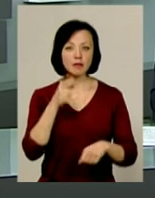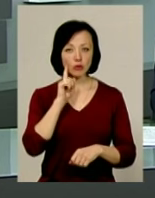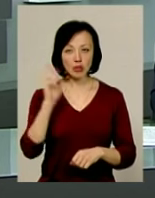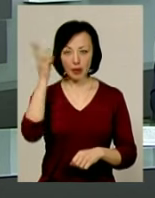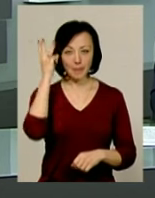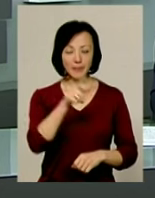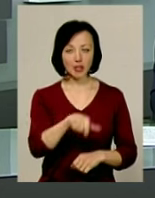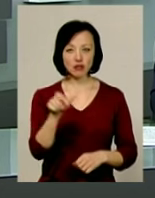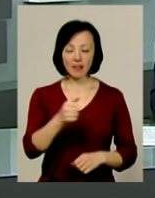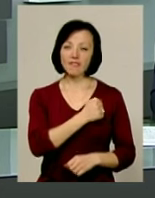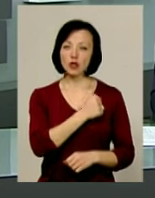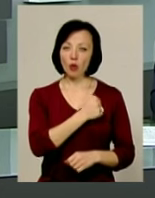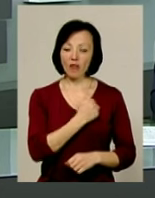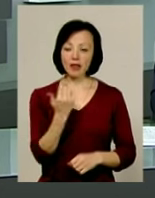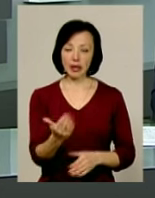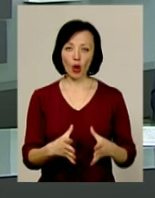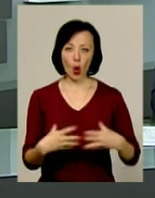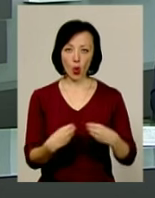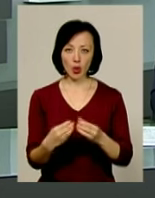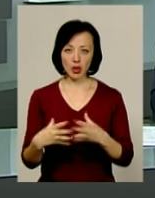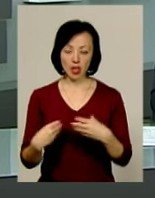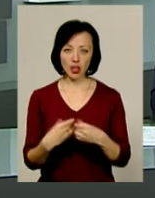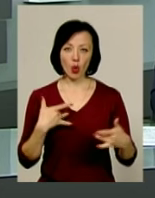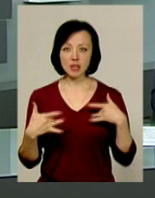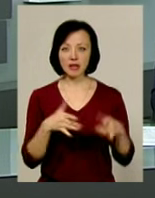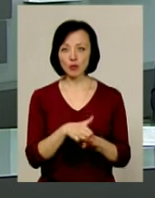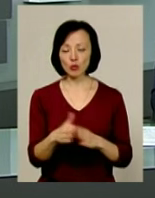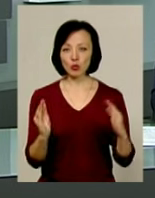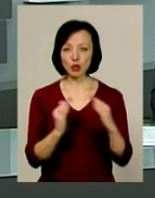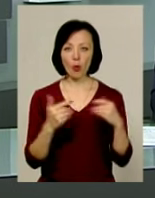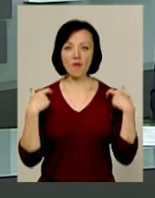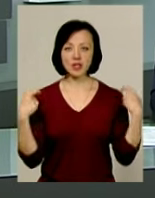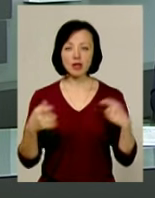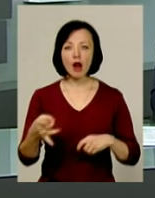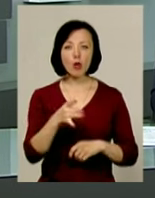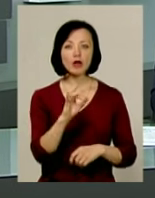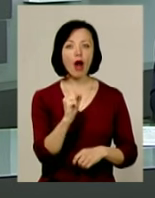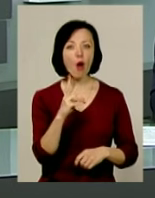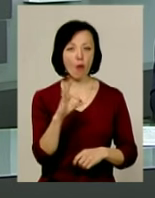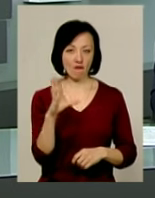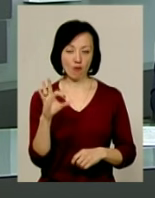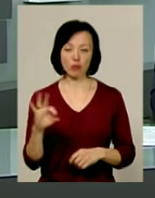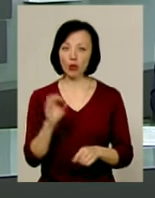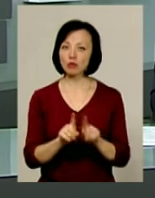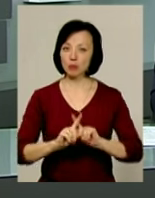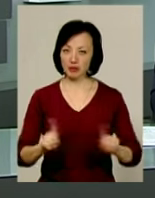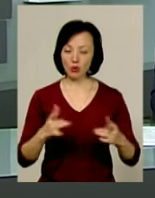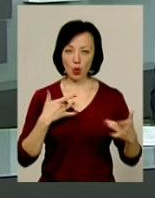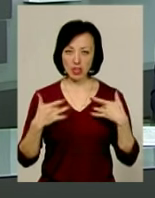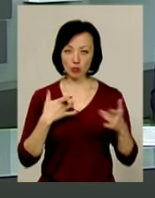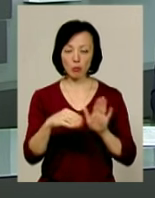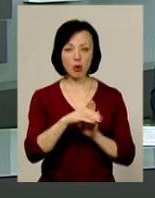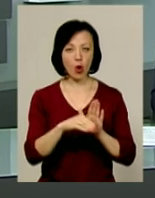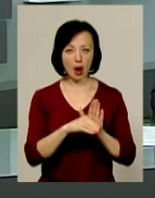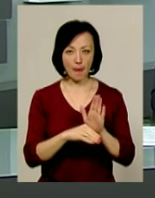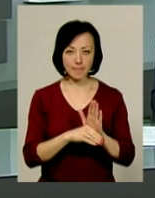хмельничани, зокрема, військові та їхні родини. Концерт відбувся у будинку офіцерів мікрорайону Ракове. Про особливості концертної